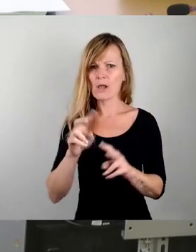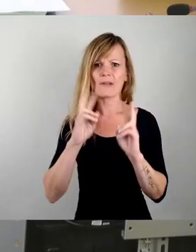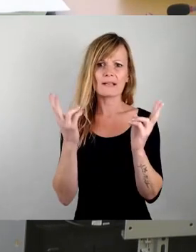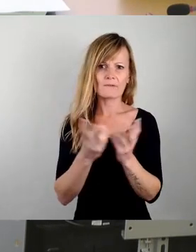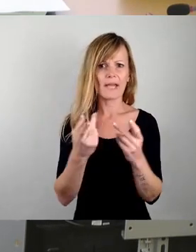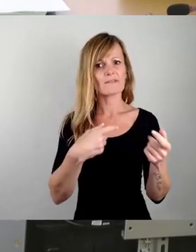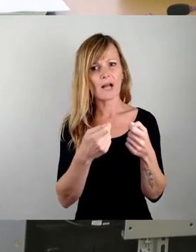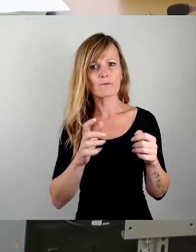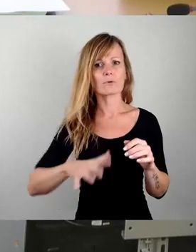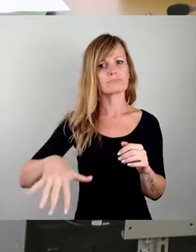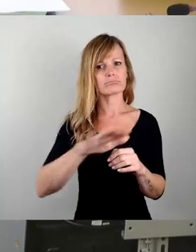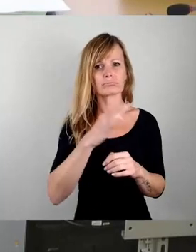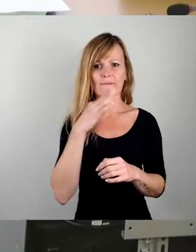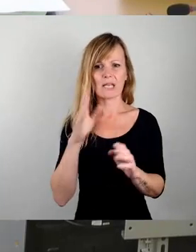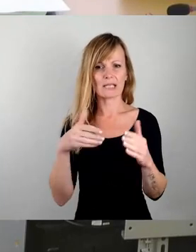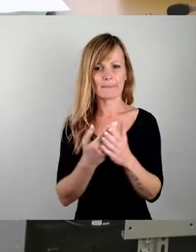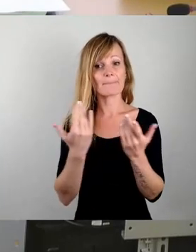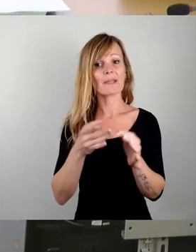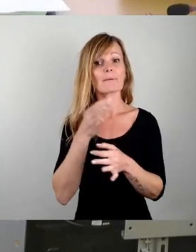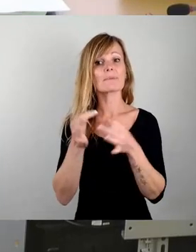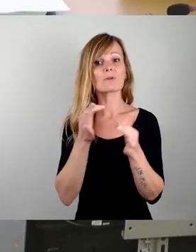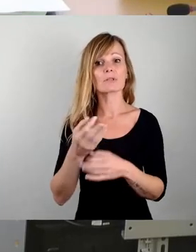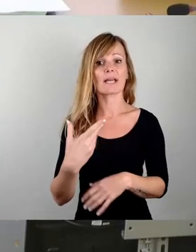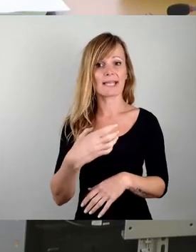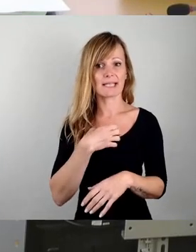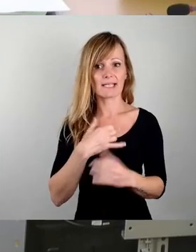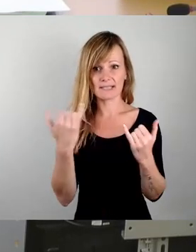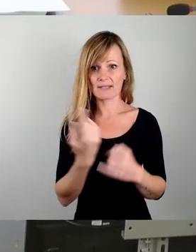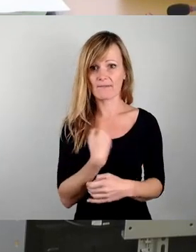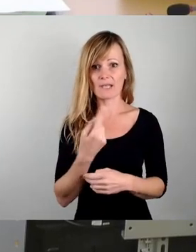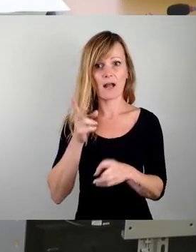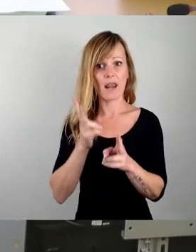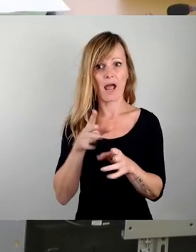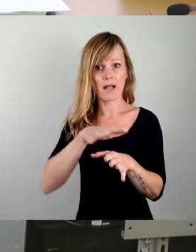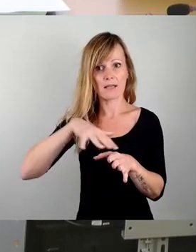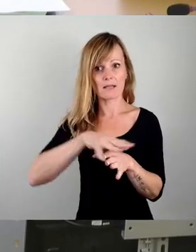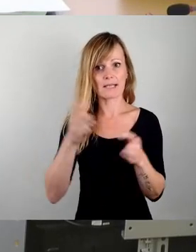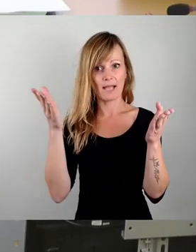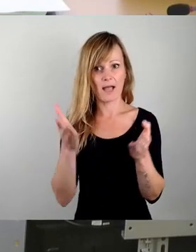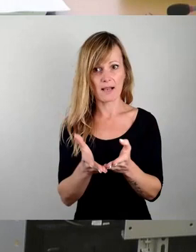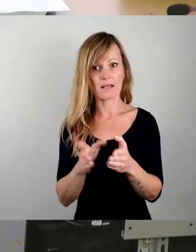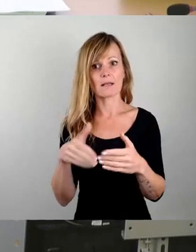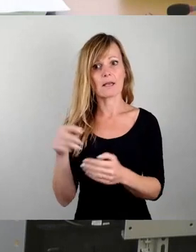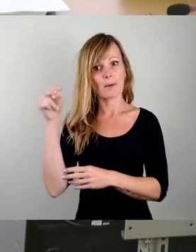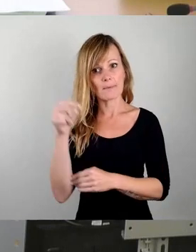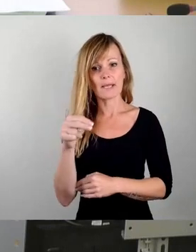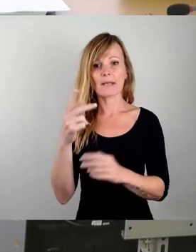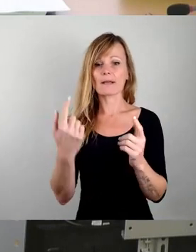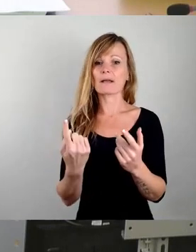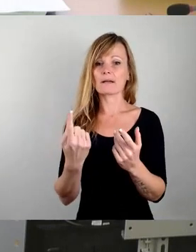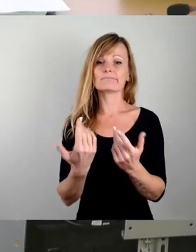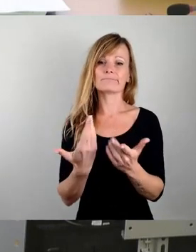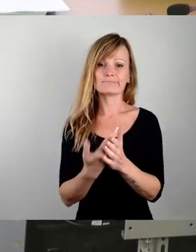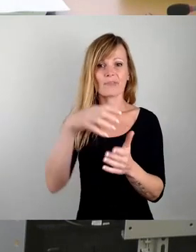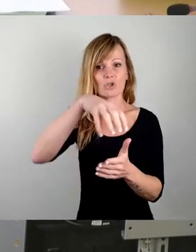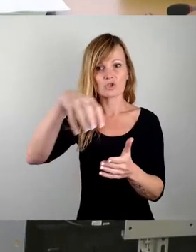viele. Nun haben wir die Besonderheit in Dresden, wir sind in einer Tallage und es gibt eben Blickbeziehungen. Es gibt eine gewachsene Stadt. Professor Will hat uns das ja sehr